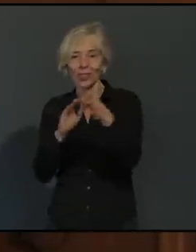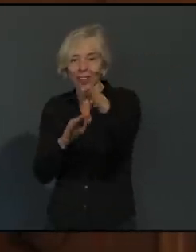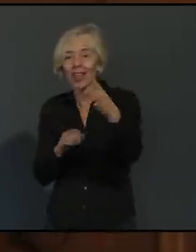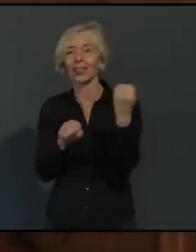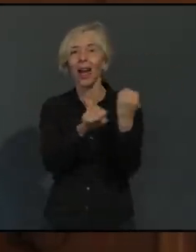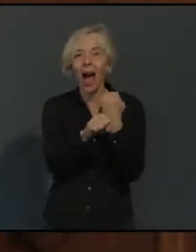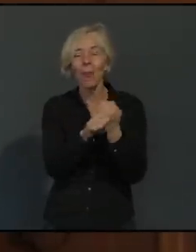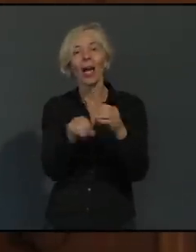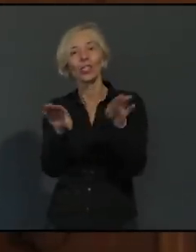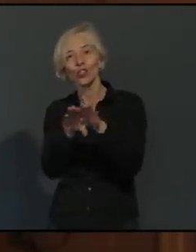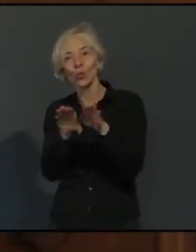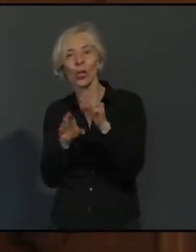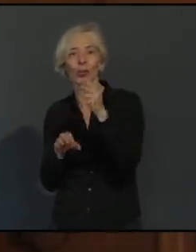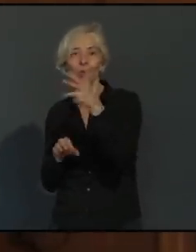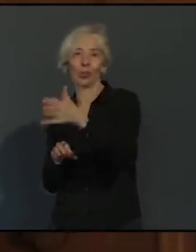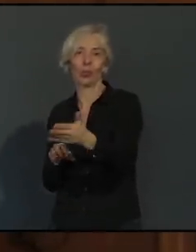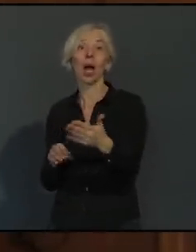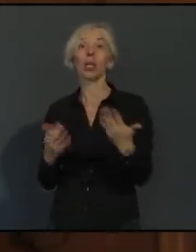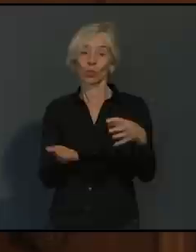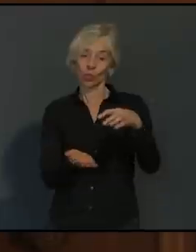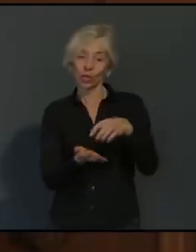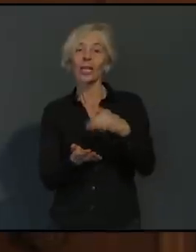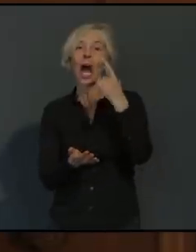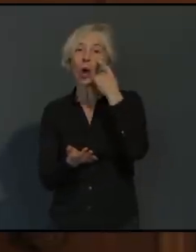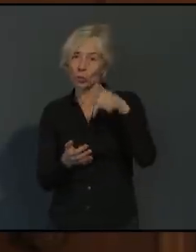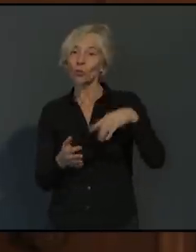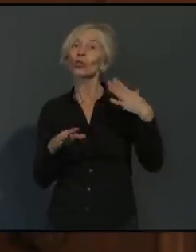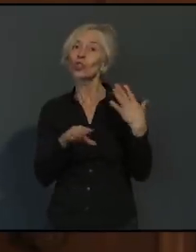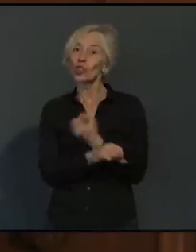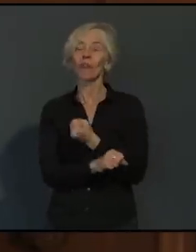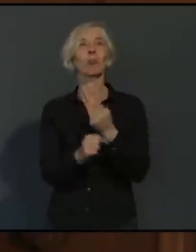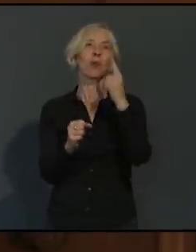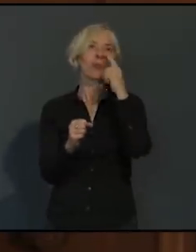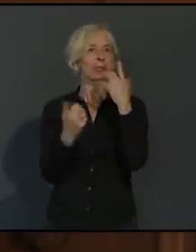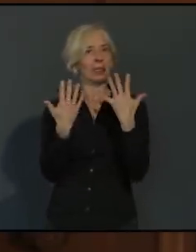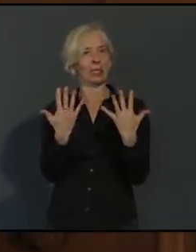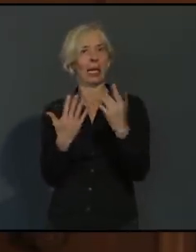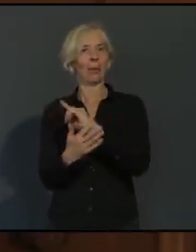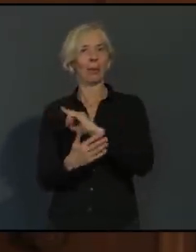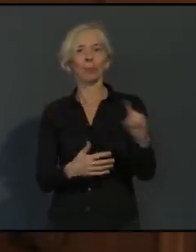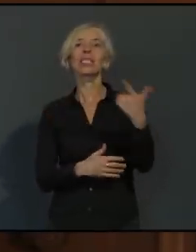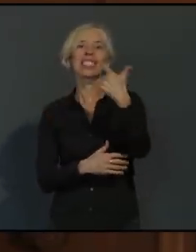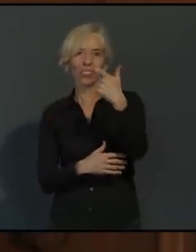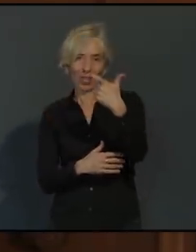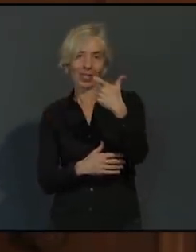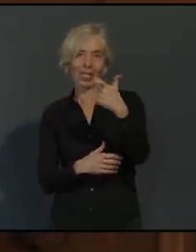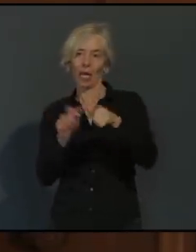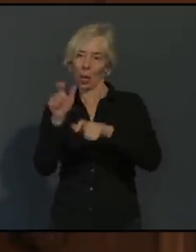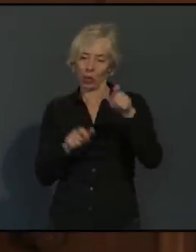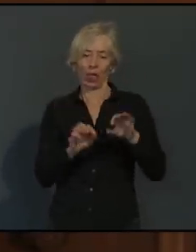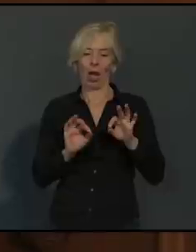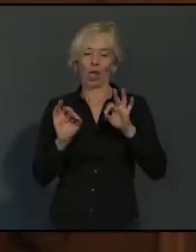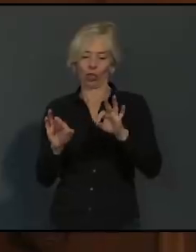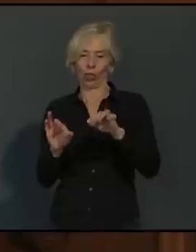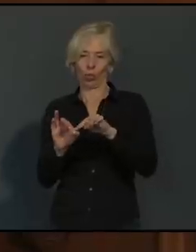werden. Mit 10 bis 20 Fällen pro Tag hält sich diese Quarantänemaßnahmen in Grenzen, sodass